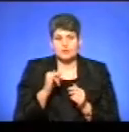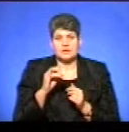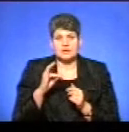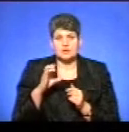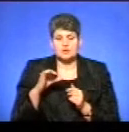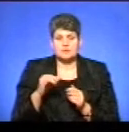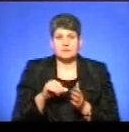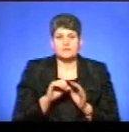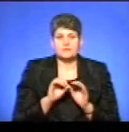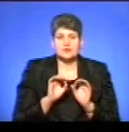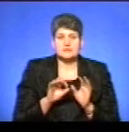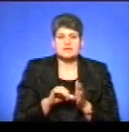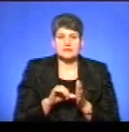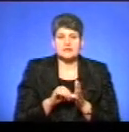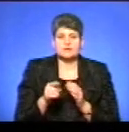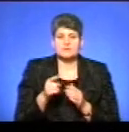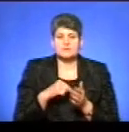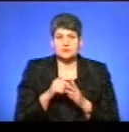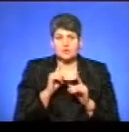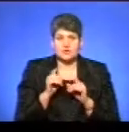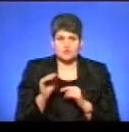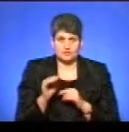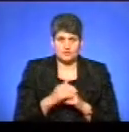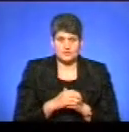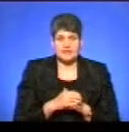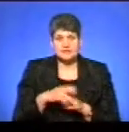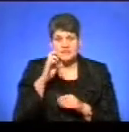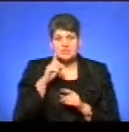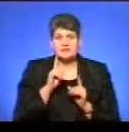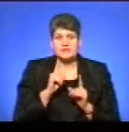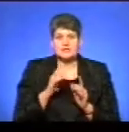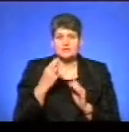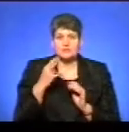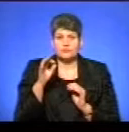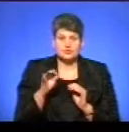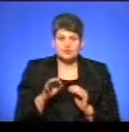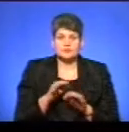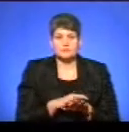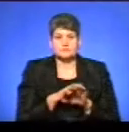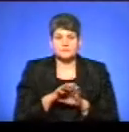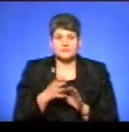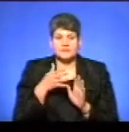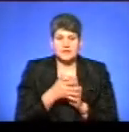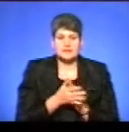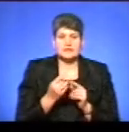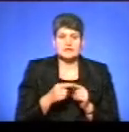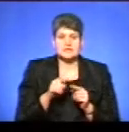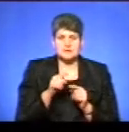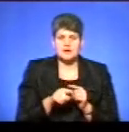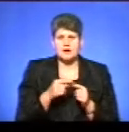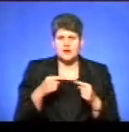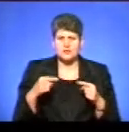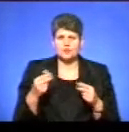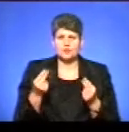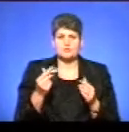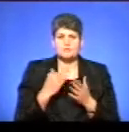пояснювали представники Тернопільської міської ради в жовтні. Держава лише на 40% покрила витрати на ці ліки, решту коштів